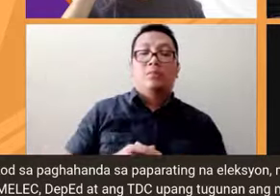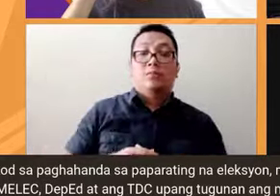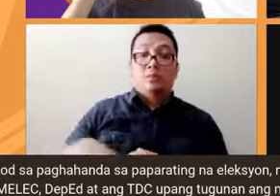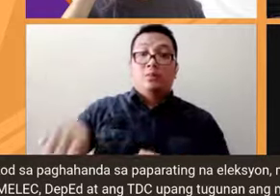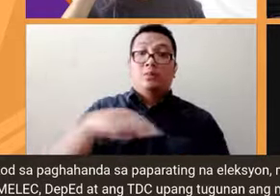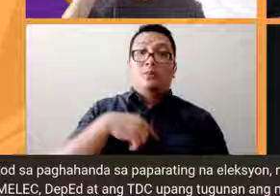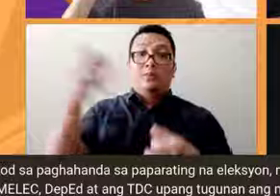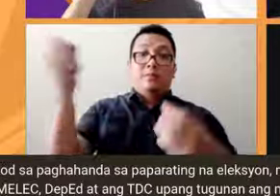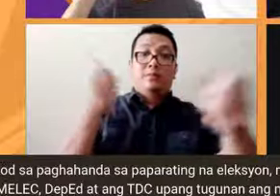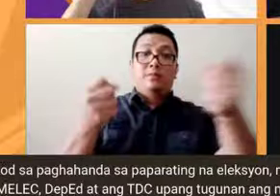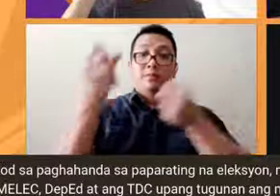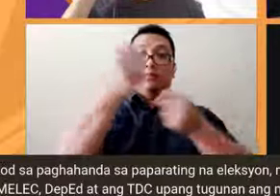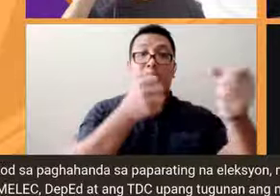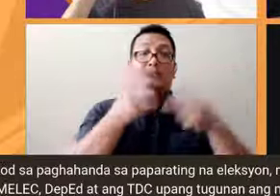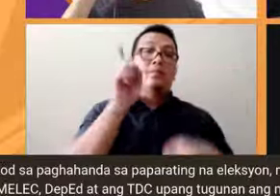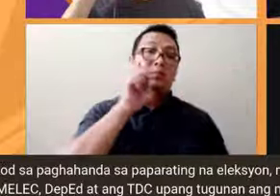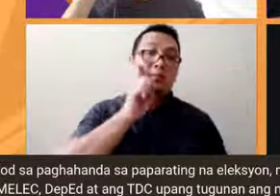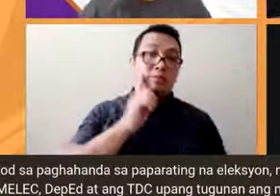kami ng deaf